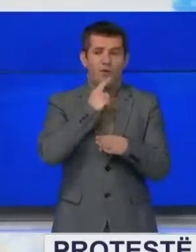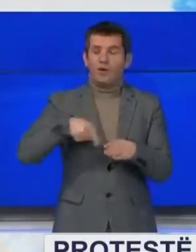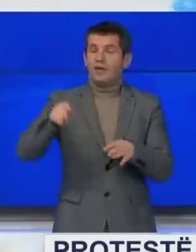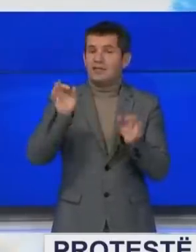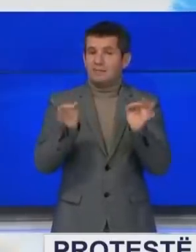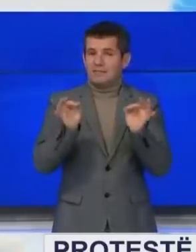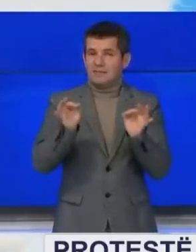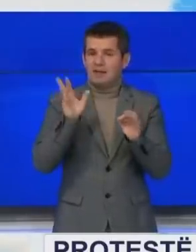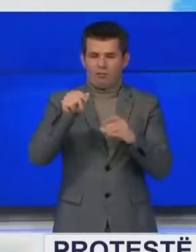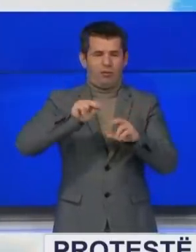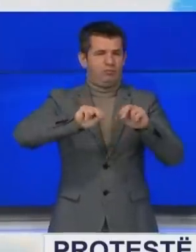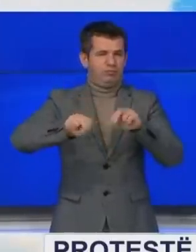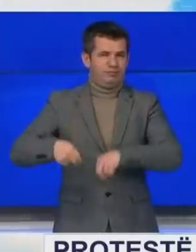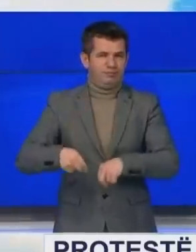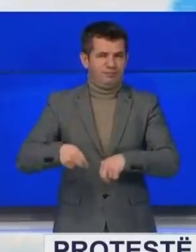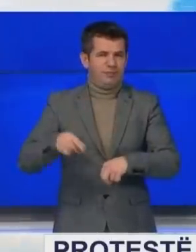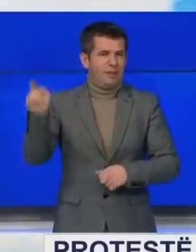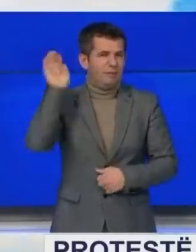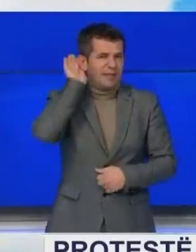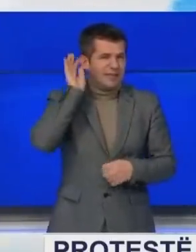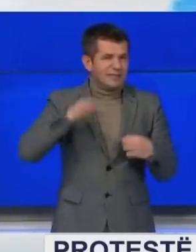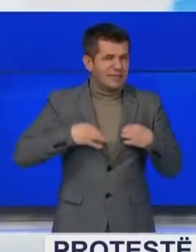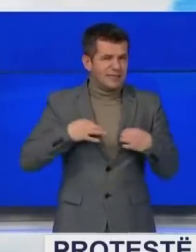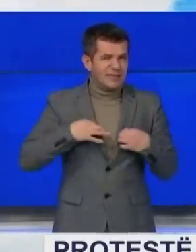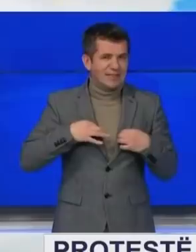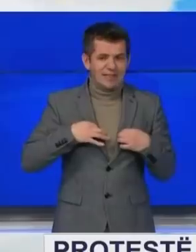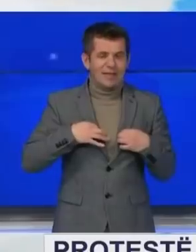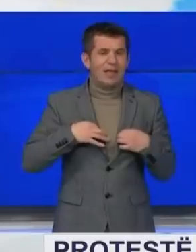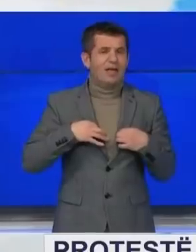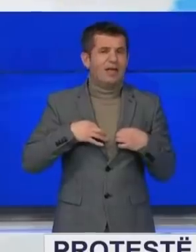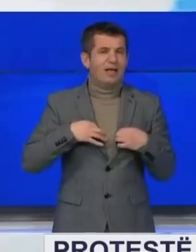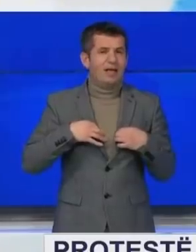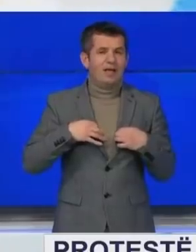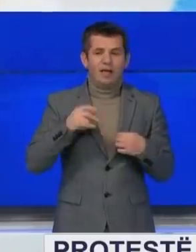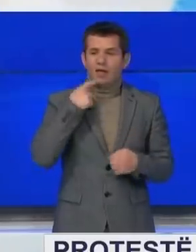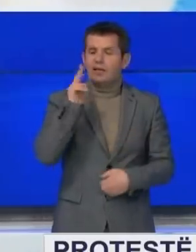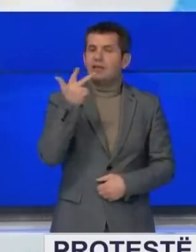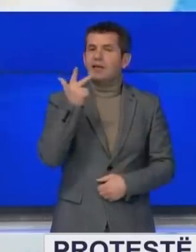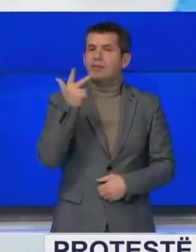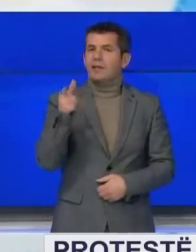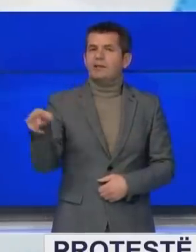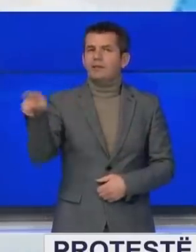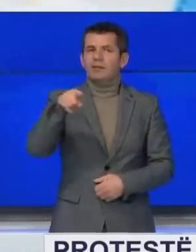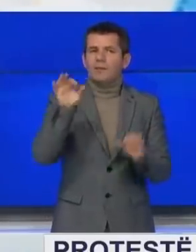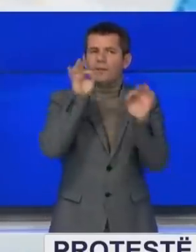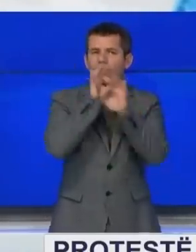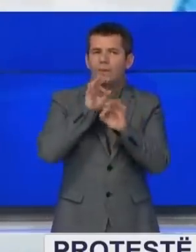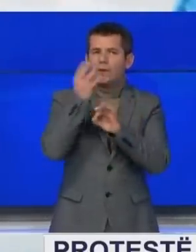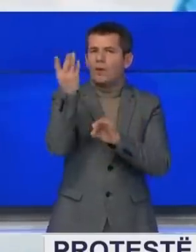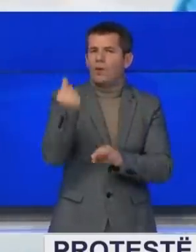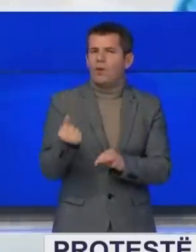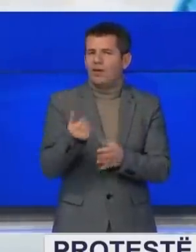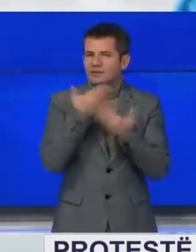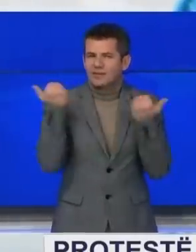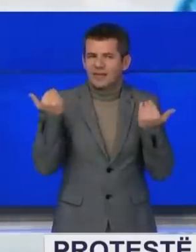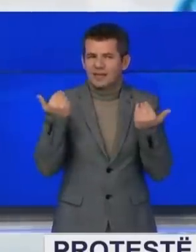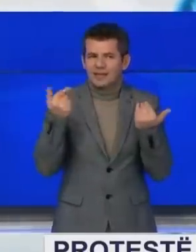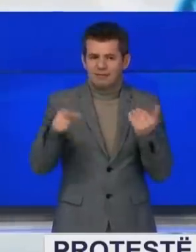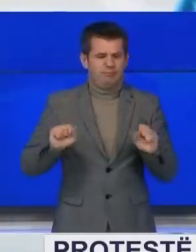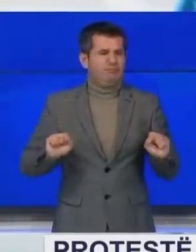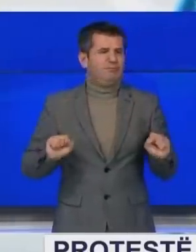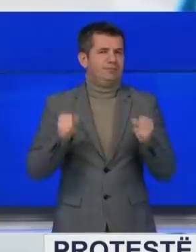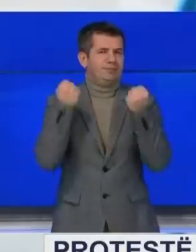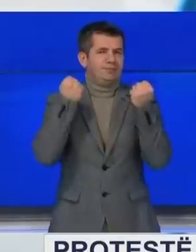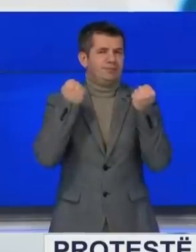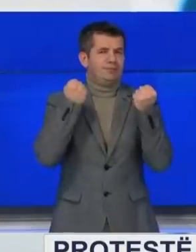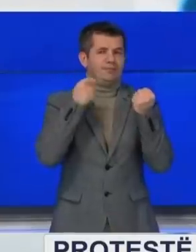nëshkruar kontratën me Ministrinë Shëndecis për specializem, por 13 për tyre endhe nuk kanë marrë as një pak. Të indinjuan nga që